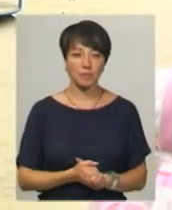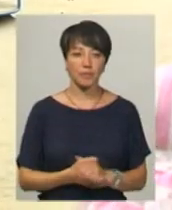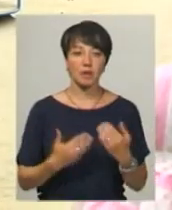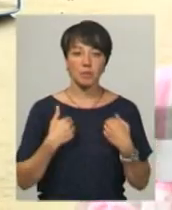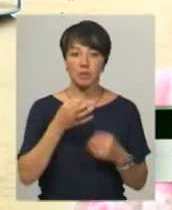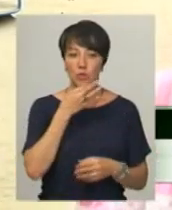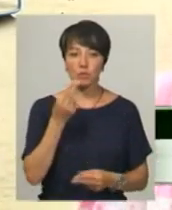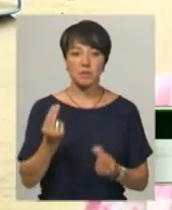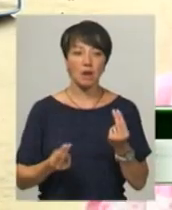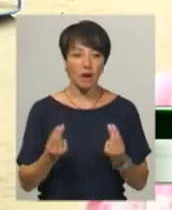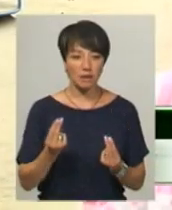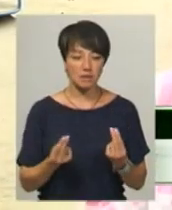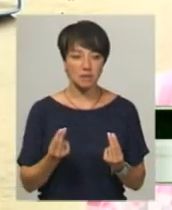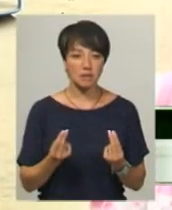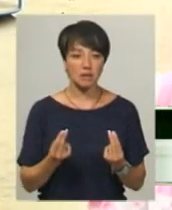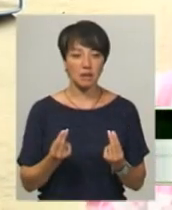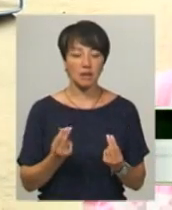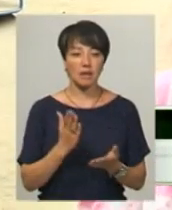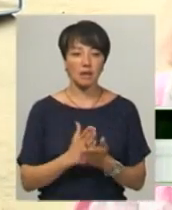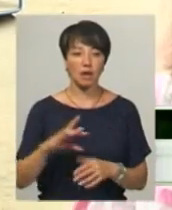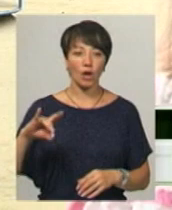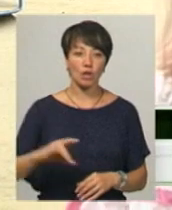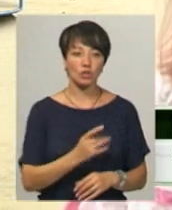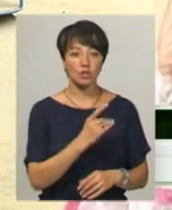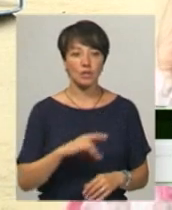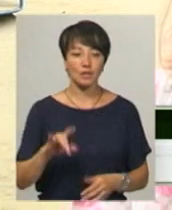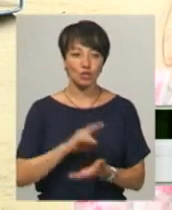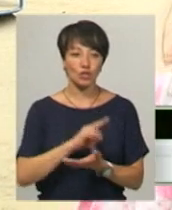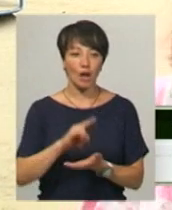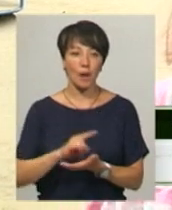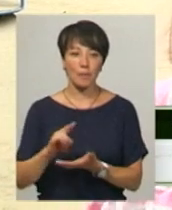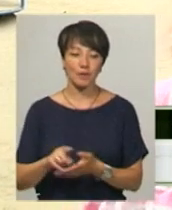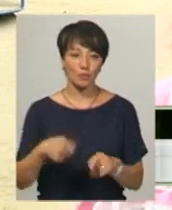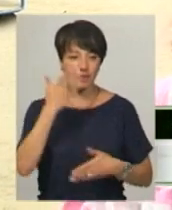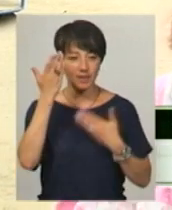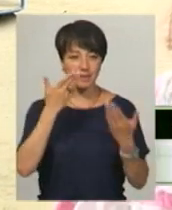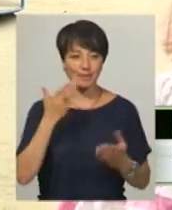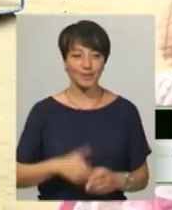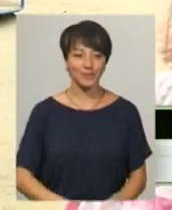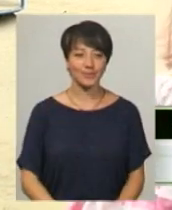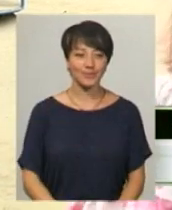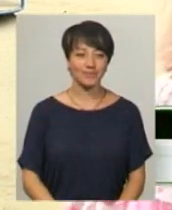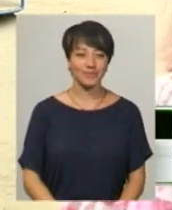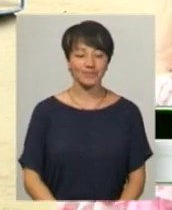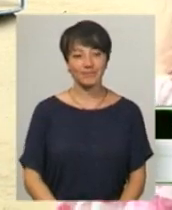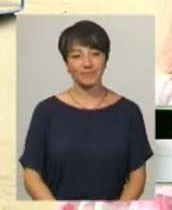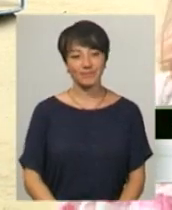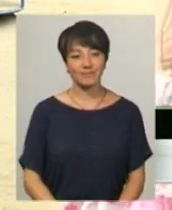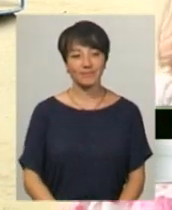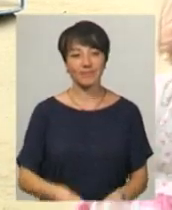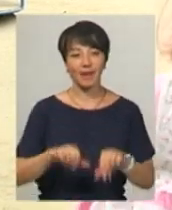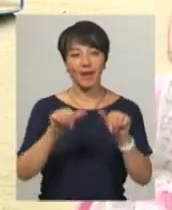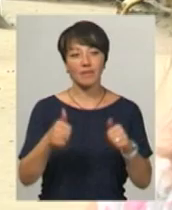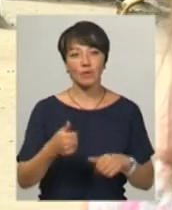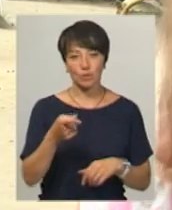подобається тут гратися, бо тут є кашель, жабки, тут весело, одним словом. А фігури тобі подобається?